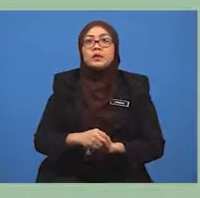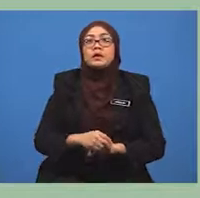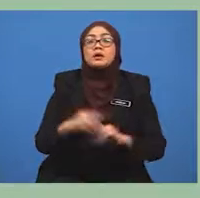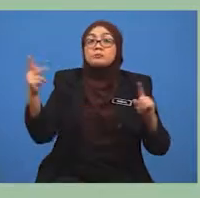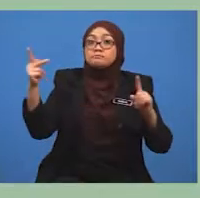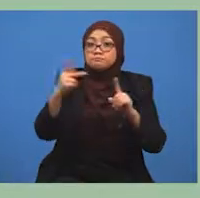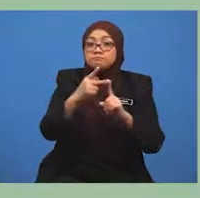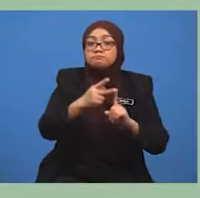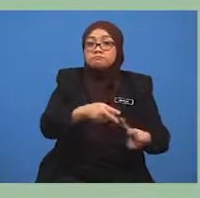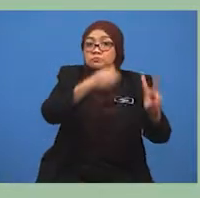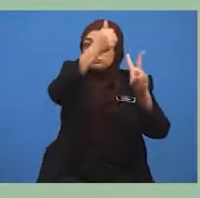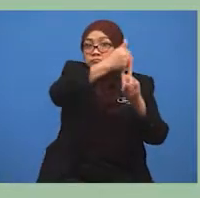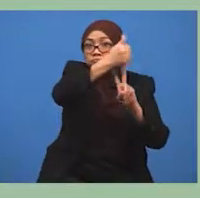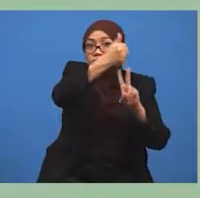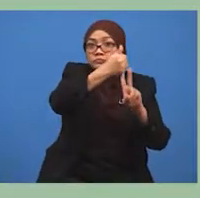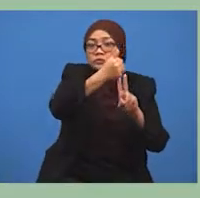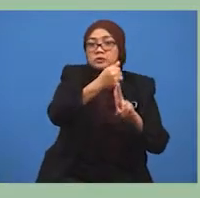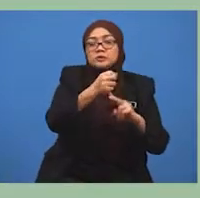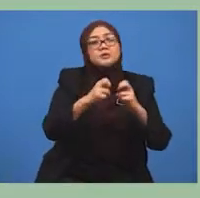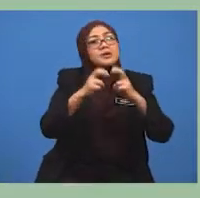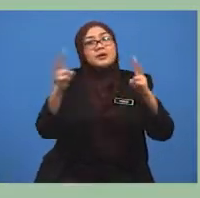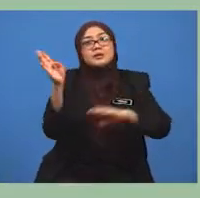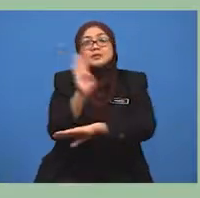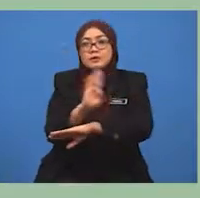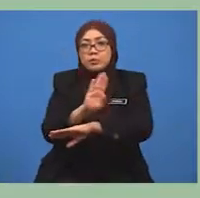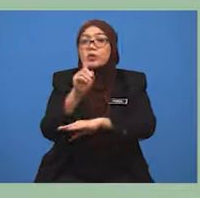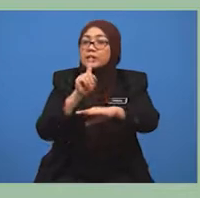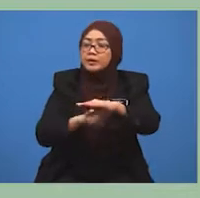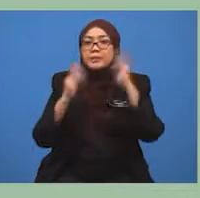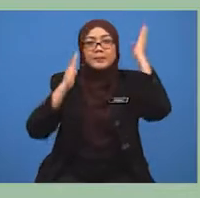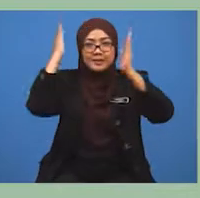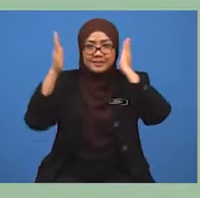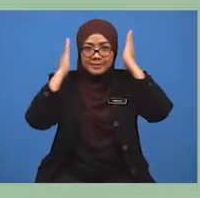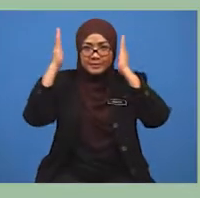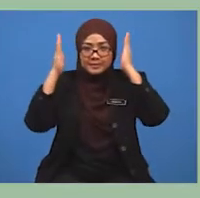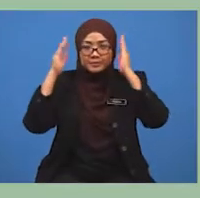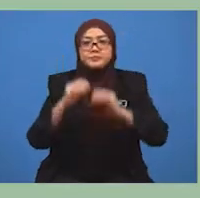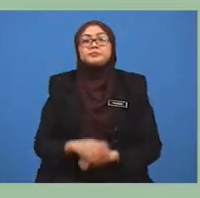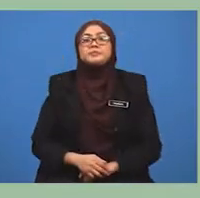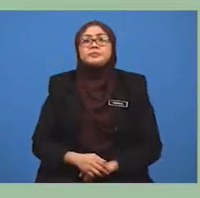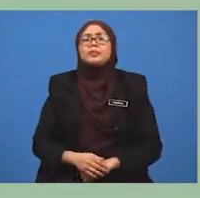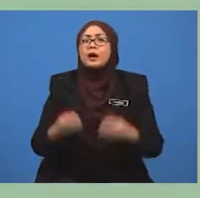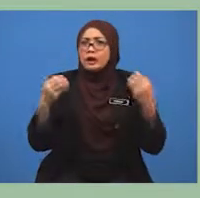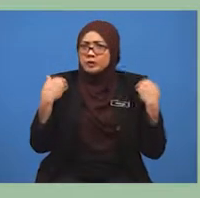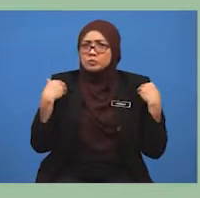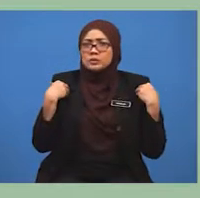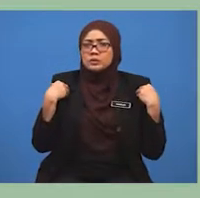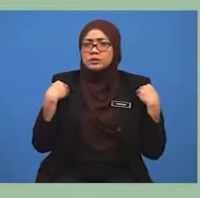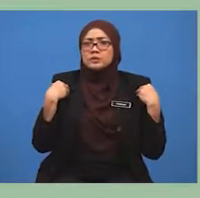paling sibuk di Malaysia. Seterusnya, murid-murid, terdapat juga lapangan terbang